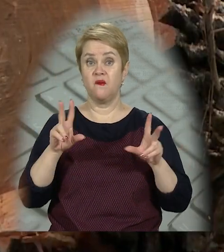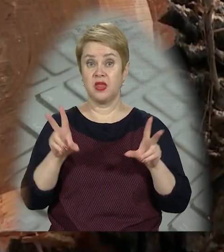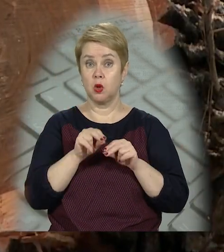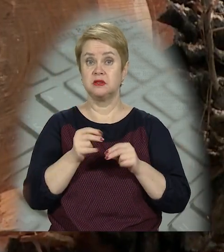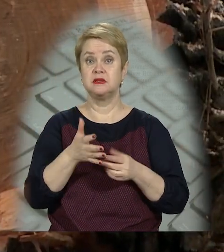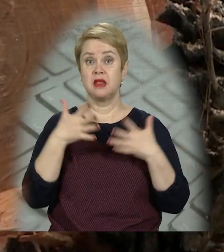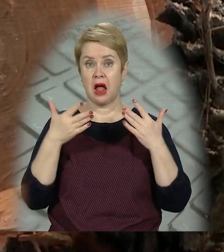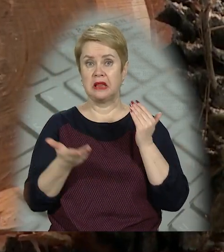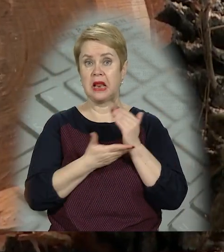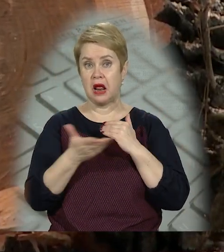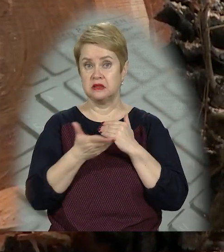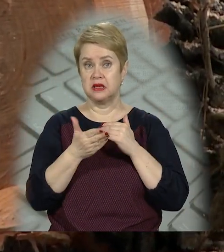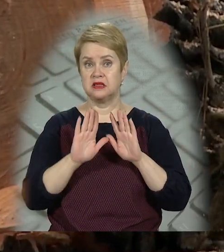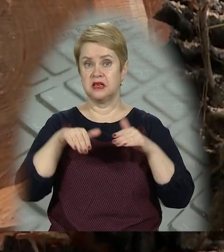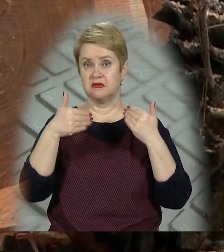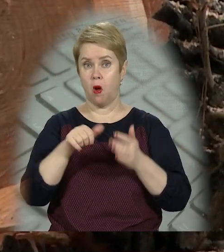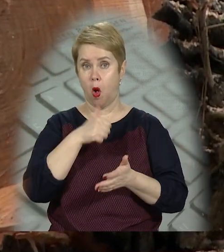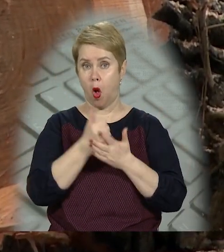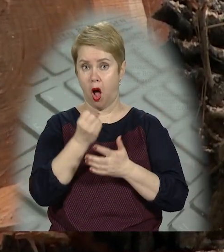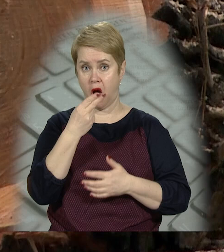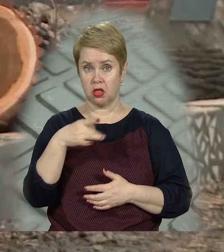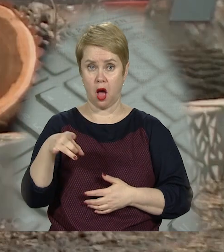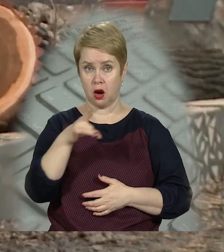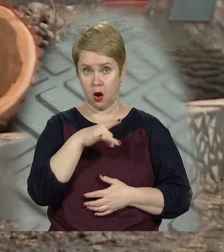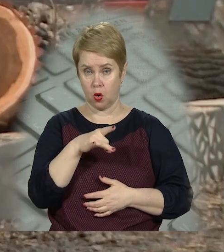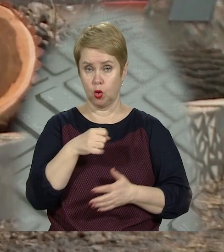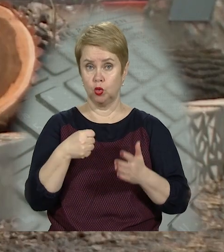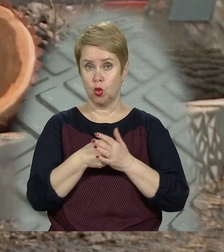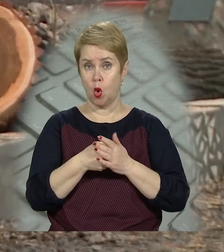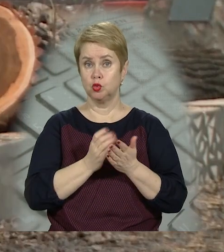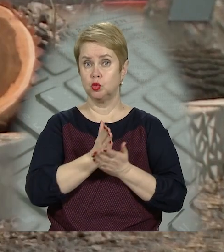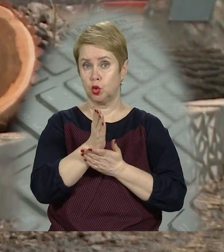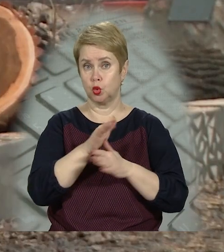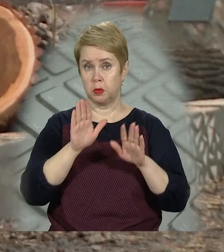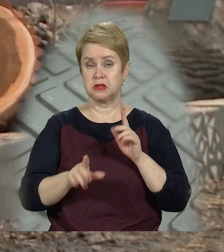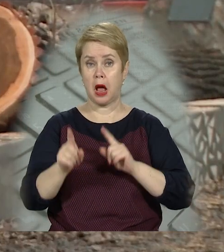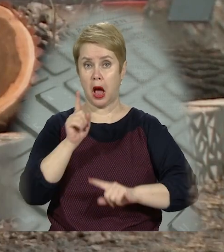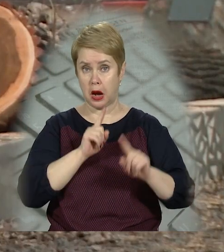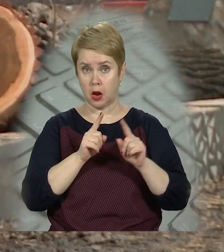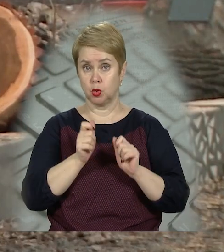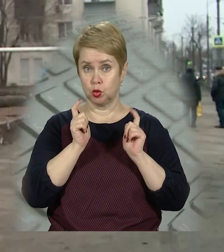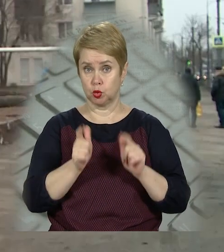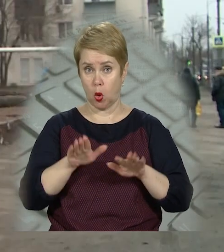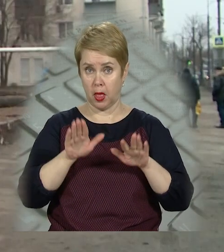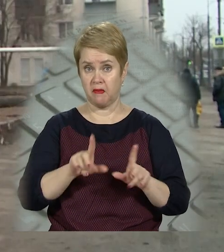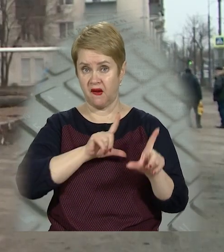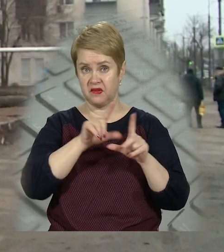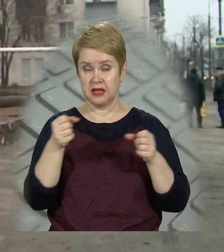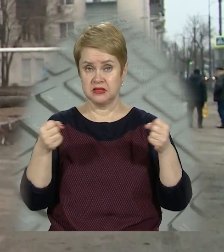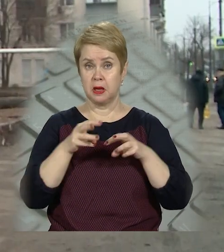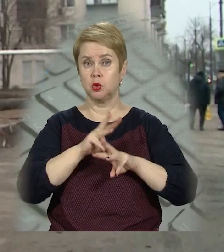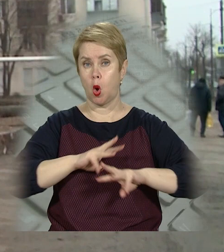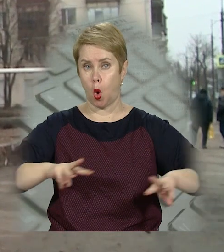вдалося з'ясувати, дерева спиляли за зверненням голови АНД району до профільних служб у міськраді. Згодом на місце виїхала